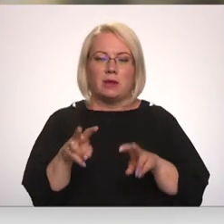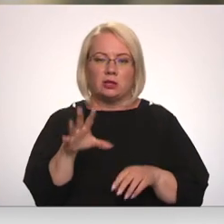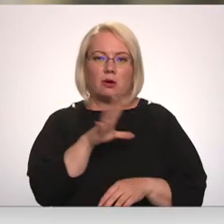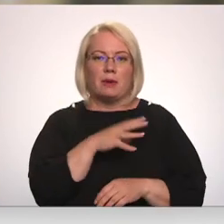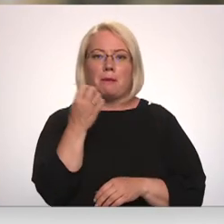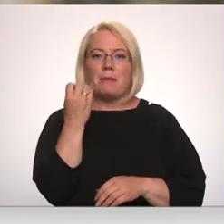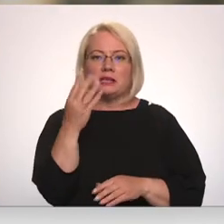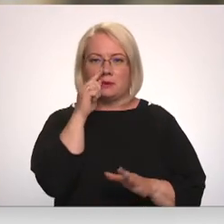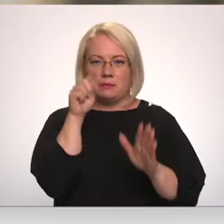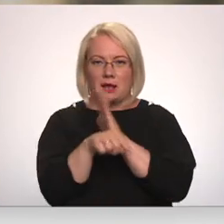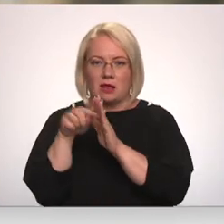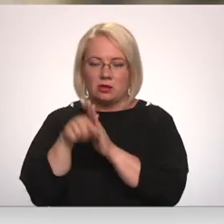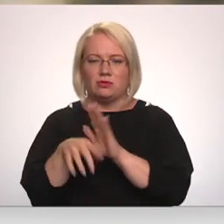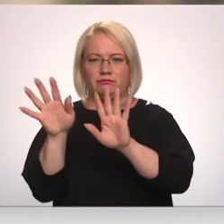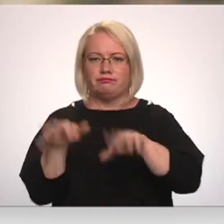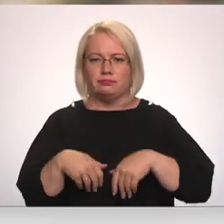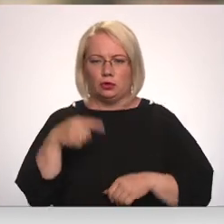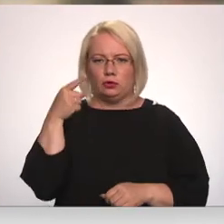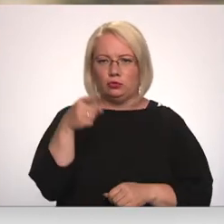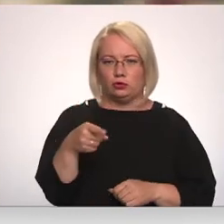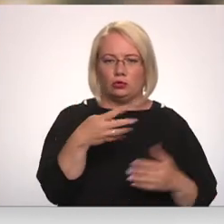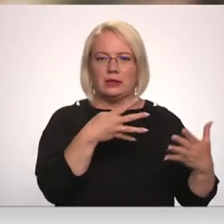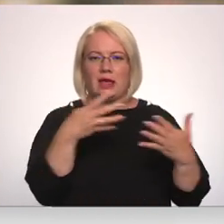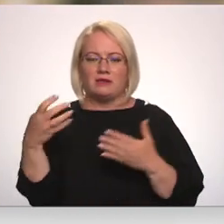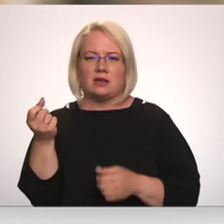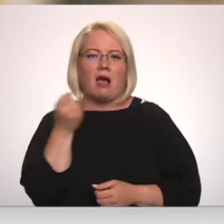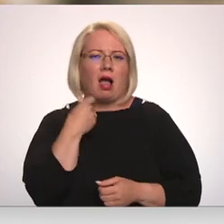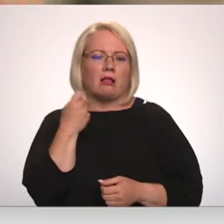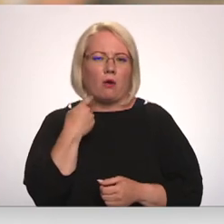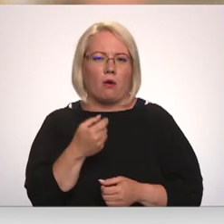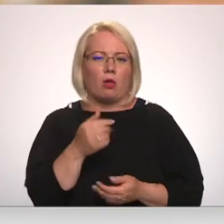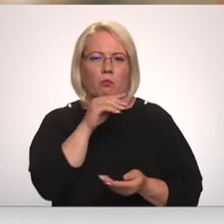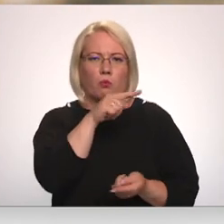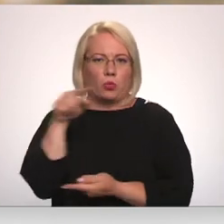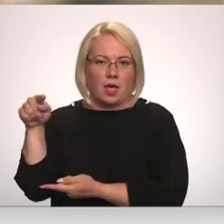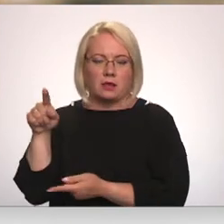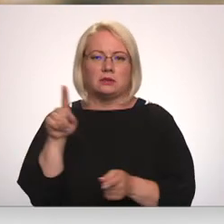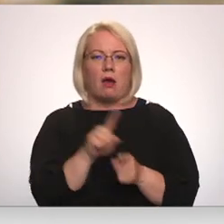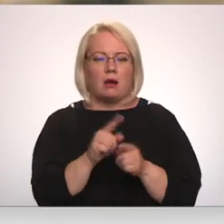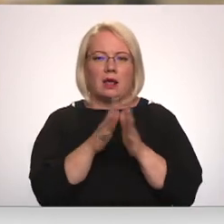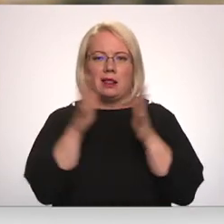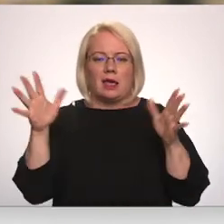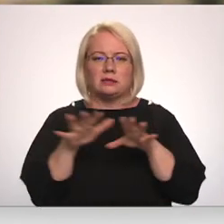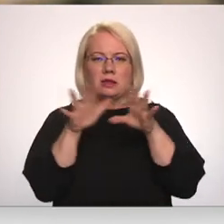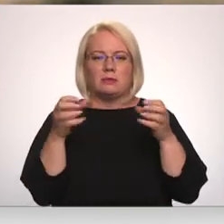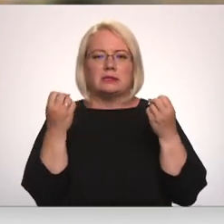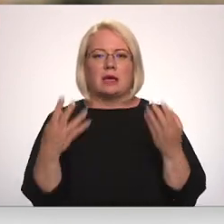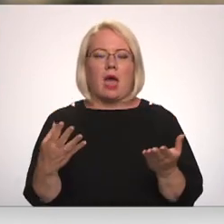15 ratīšanas izņemts vairāk nekā 1900 alkoholsko dzērien pudeles, kā arī liels daudzums skaidrs naudas.